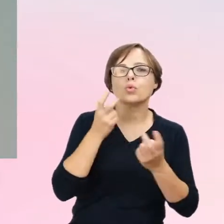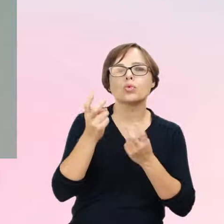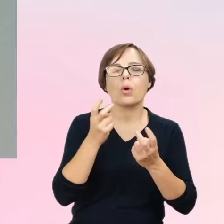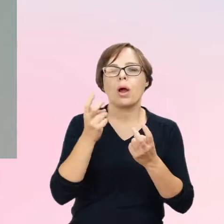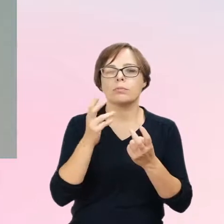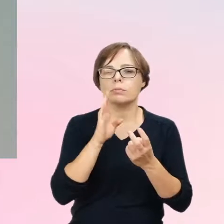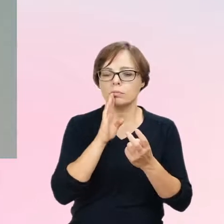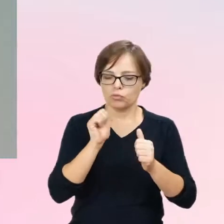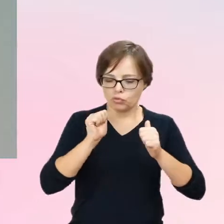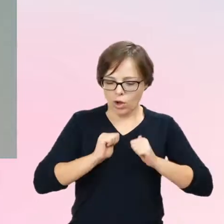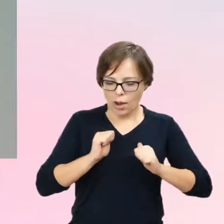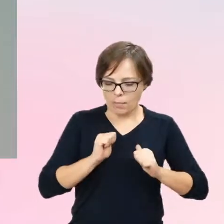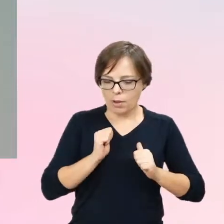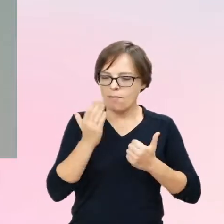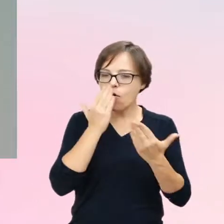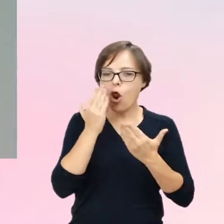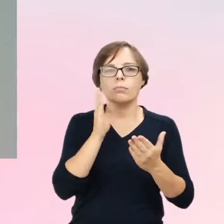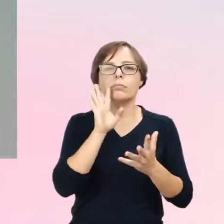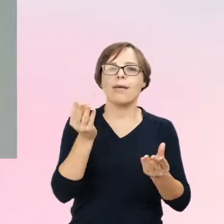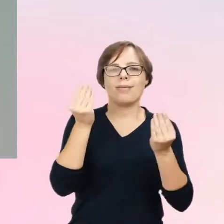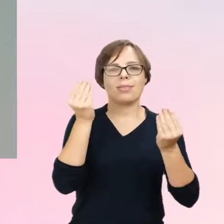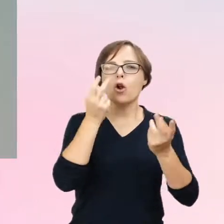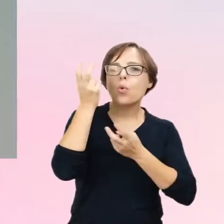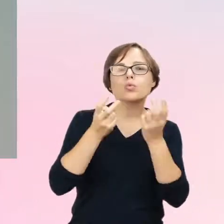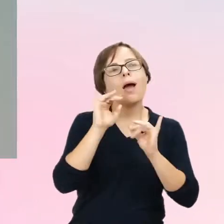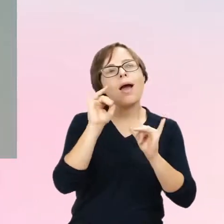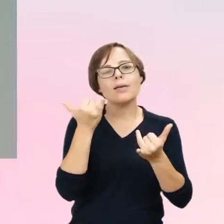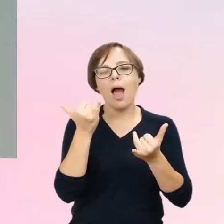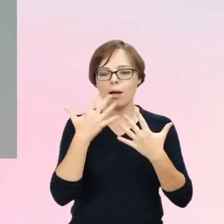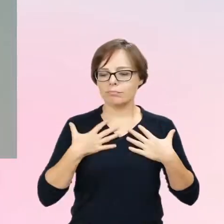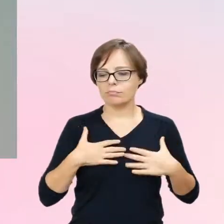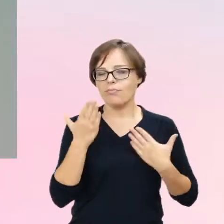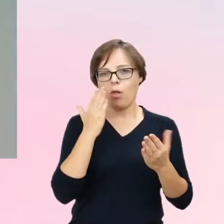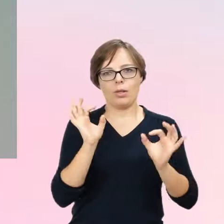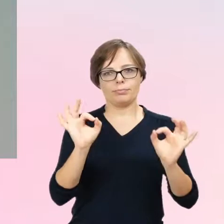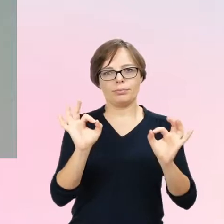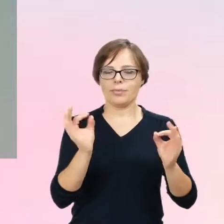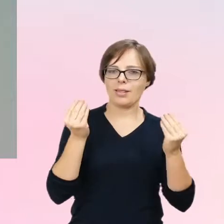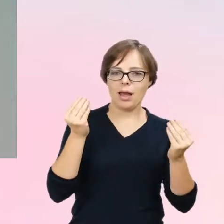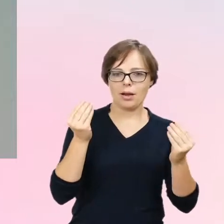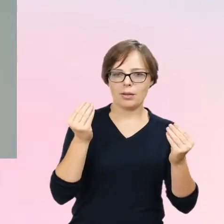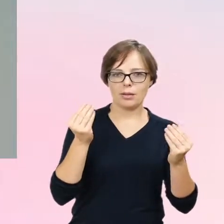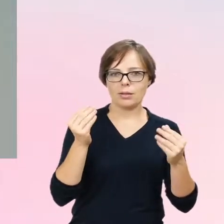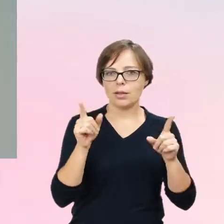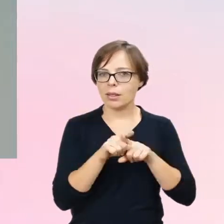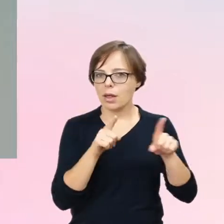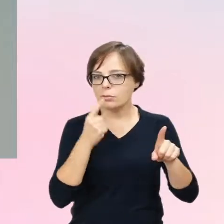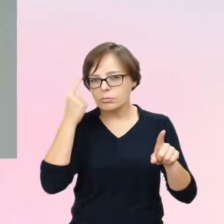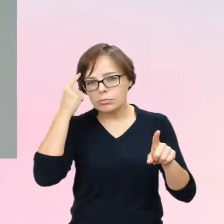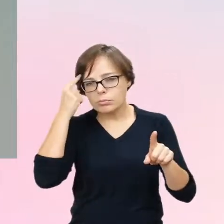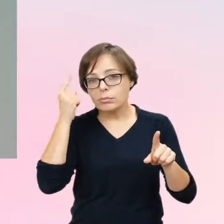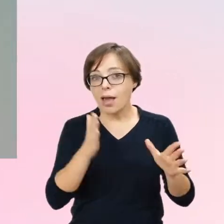wizerunku, koncentracja na wyglądzie i jakby założenie, że każda kolejna jakaś zmiana czy kolejna modyfikacja